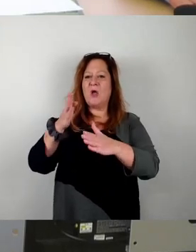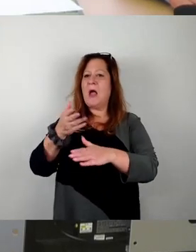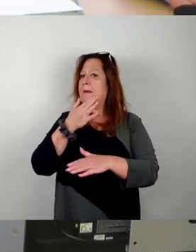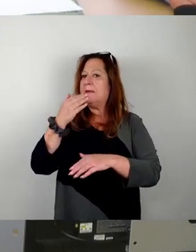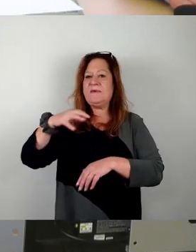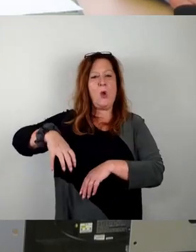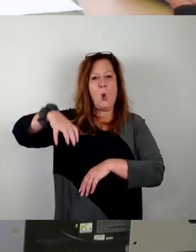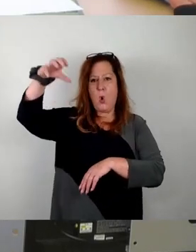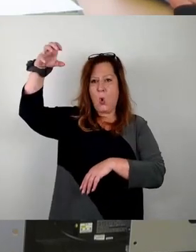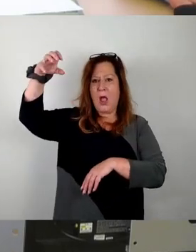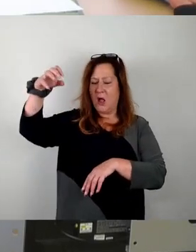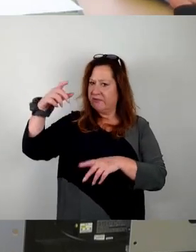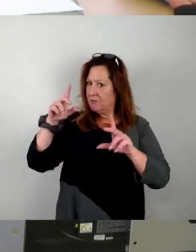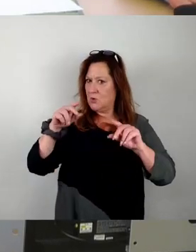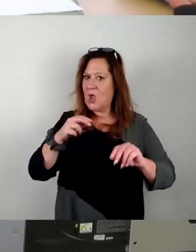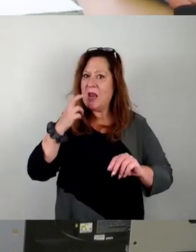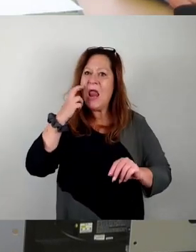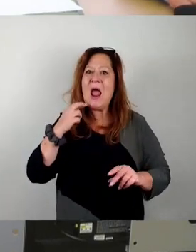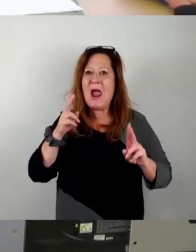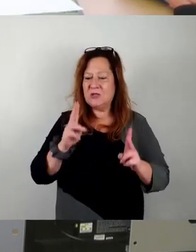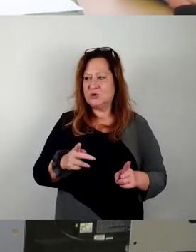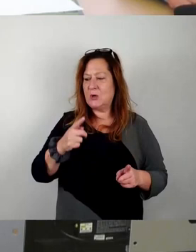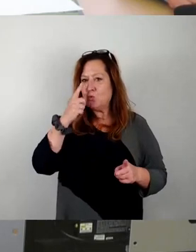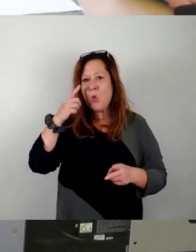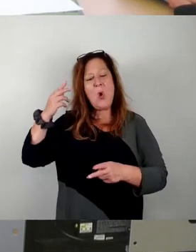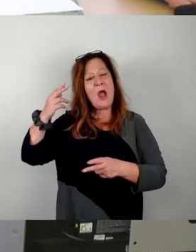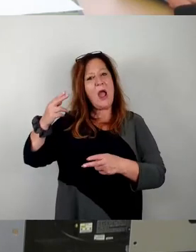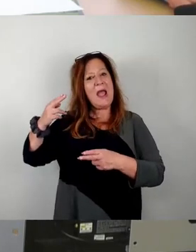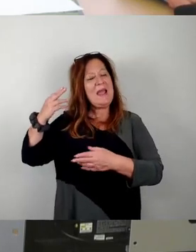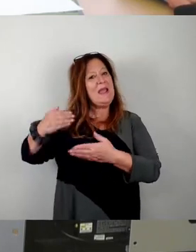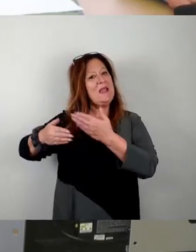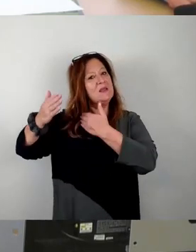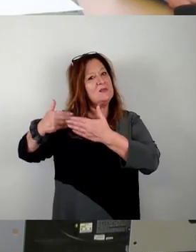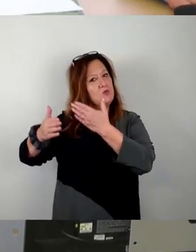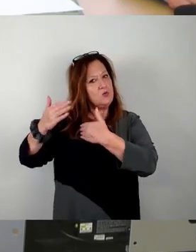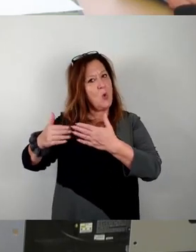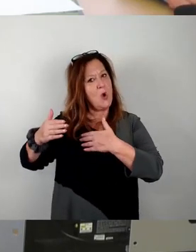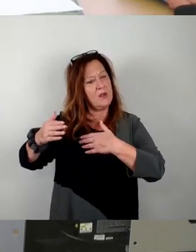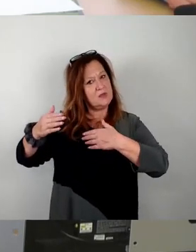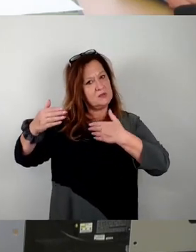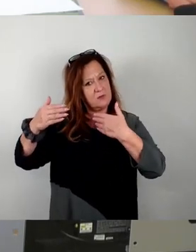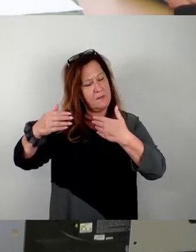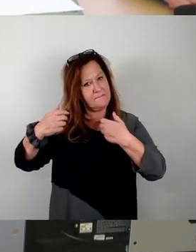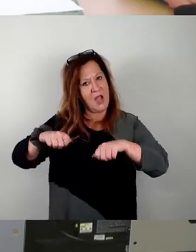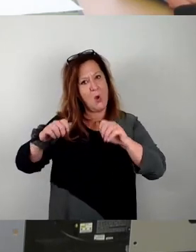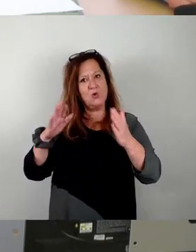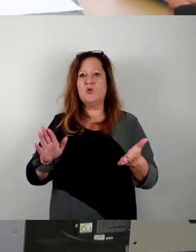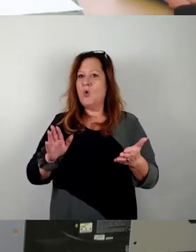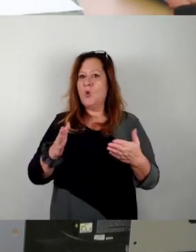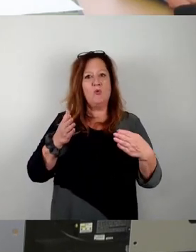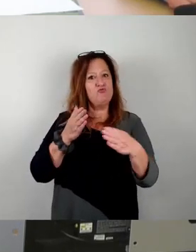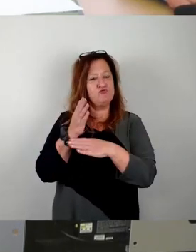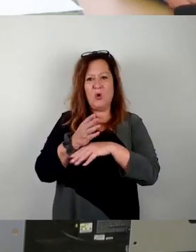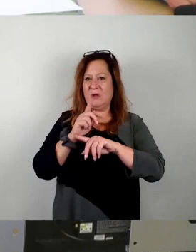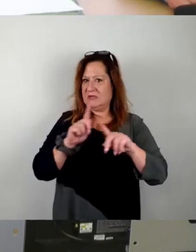Hochpunkte stehen und die eigentlich auch ungestört bleiben sollen. Also es ist ganz schwer vorstellbar, dass in den Cluster